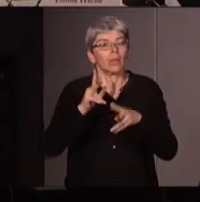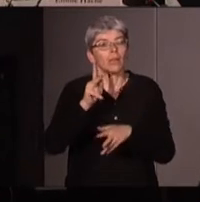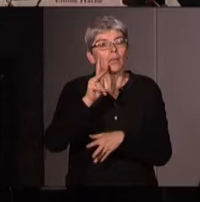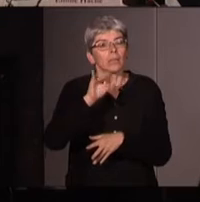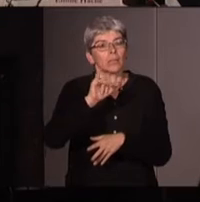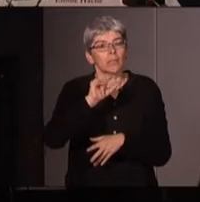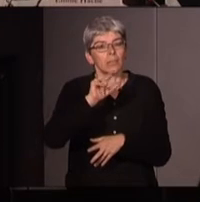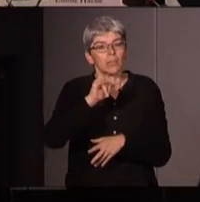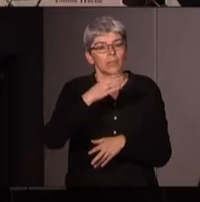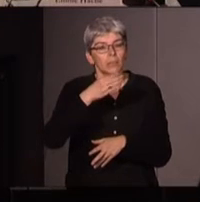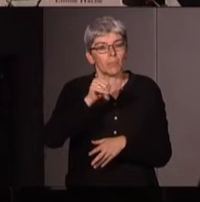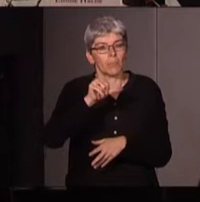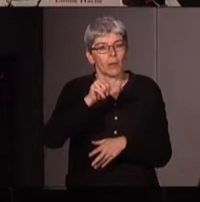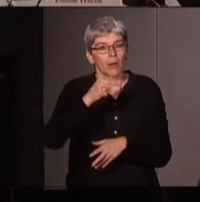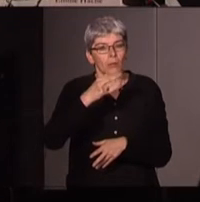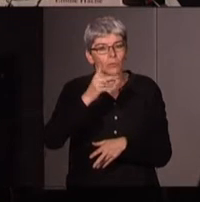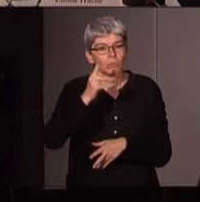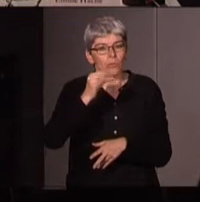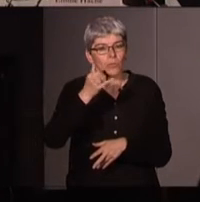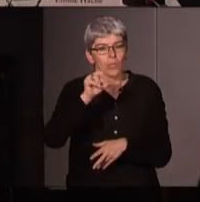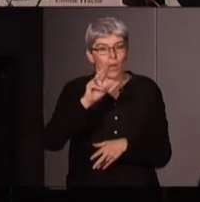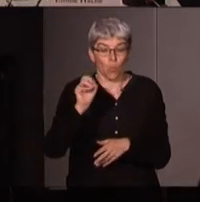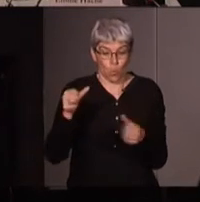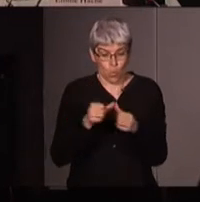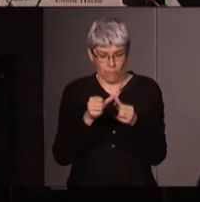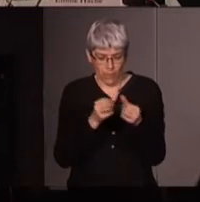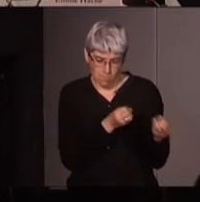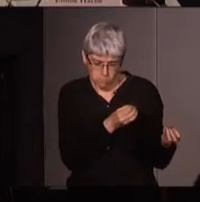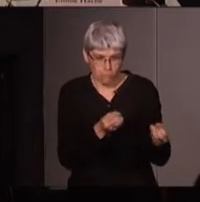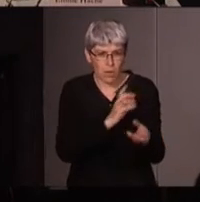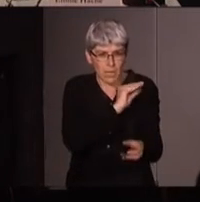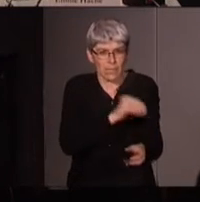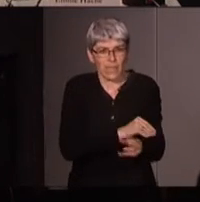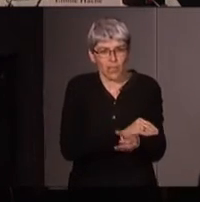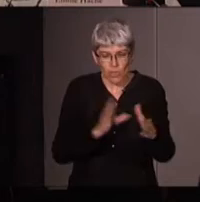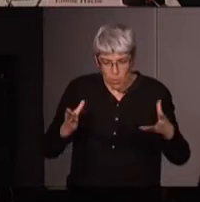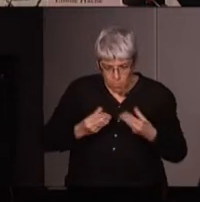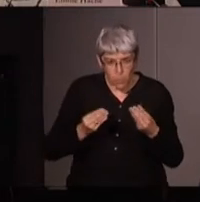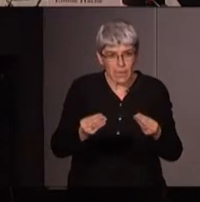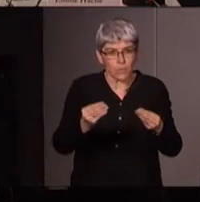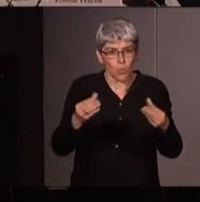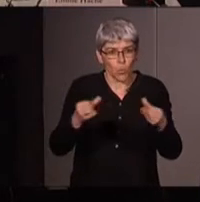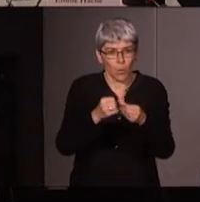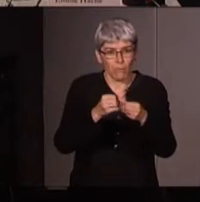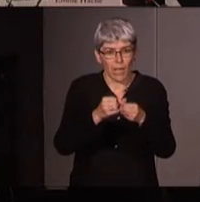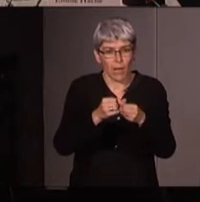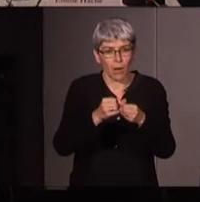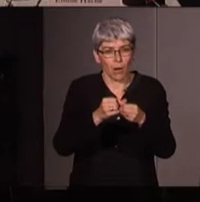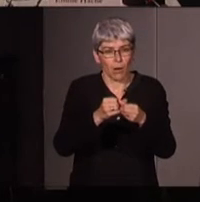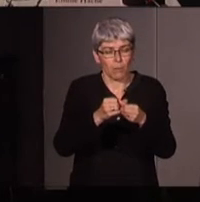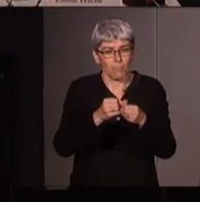a pu susciter l'énergie de tout un peuple pour aller reboiser